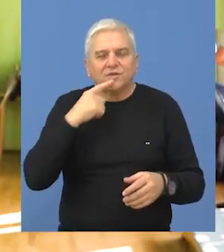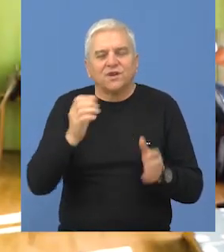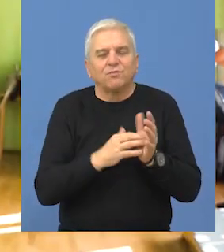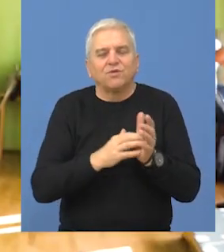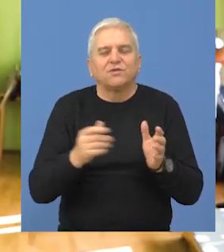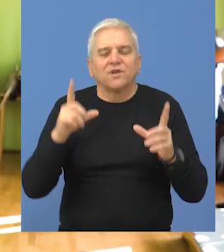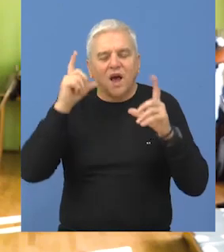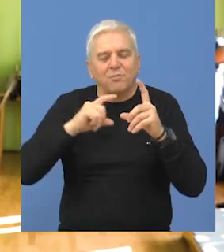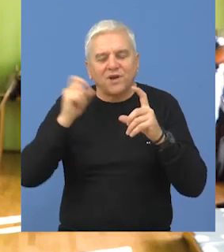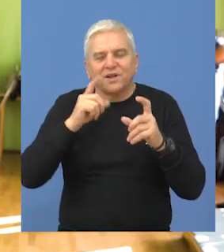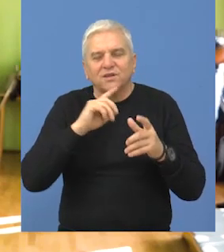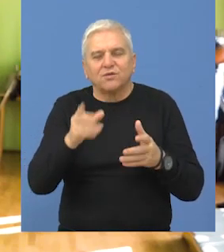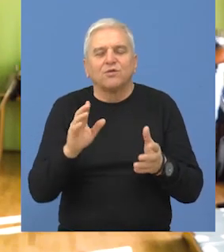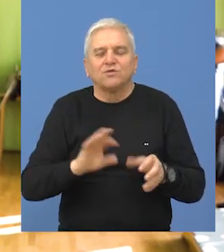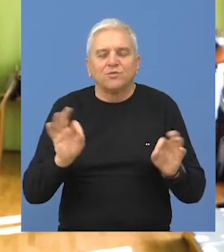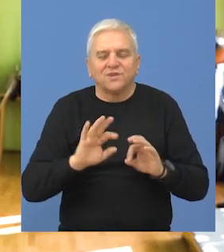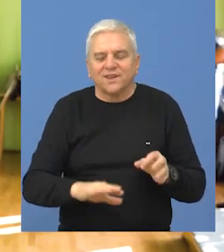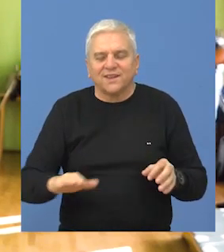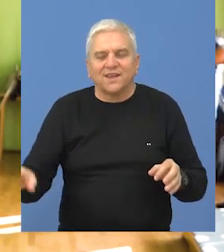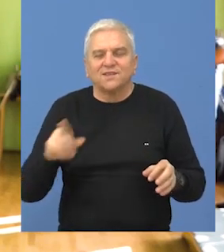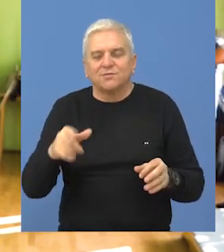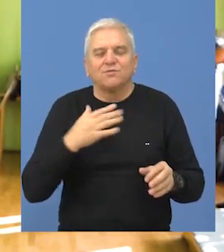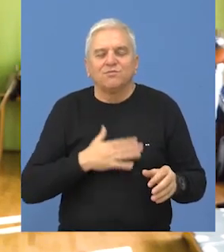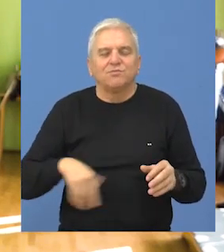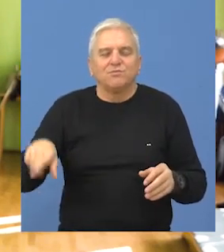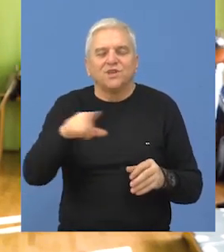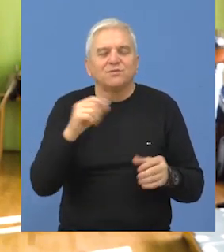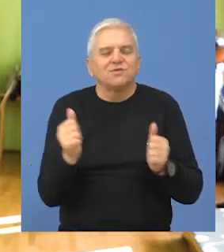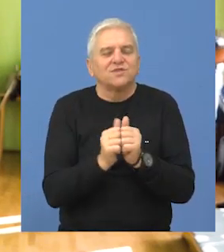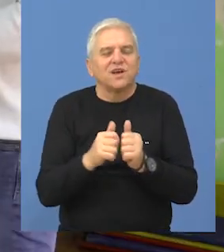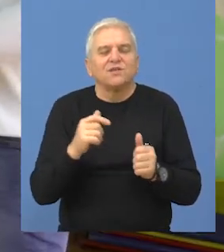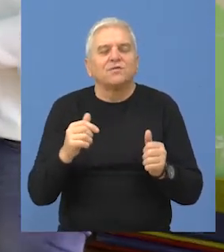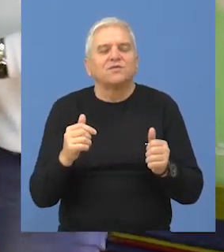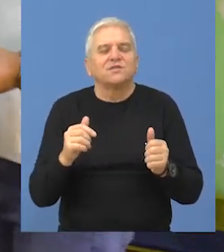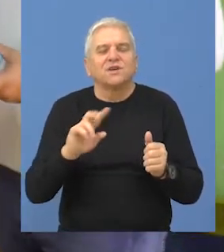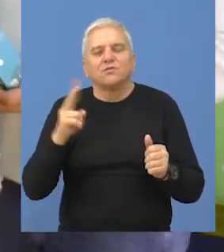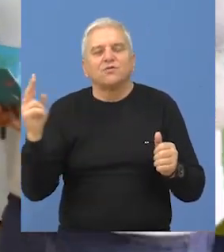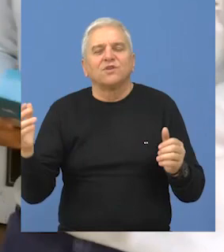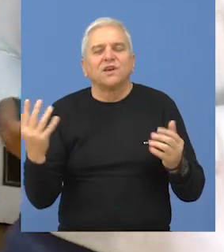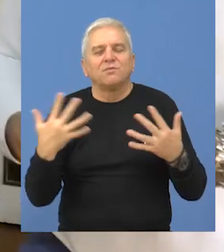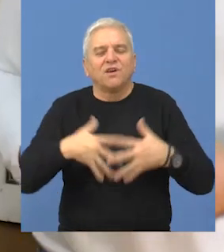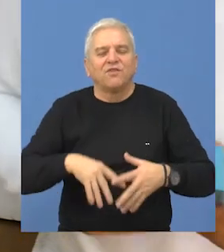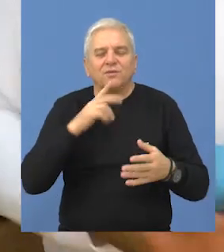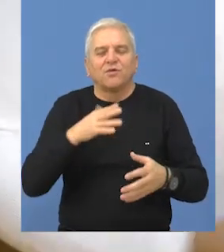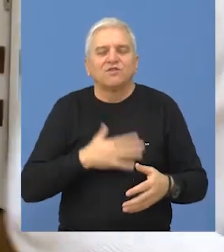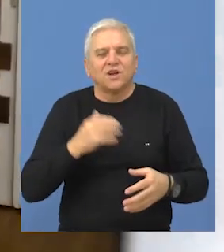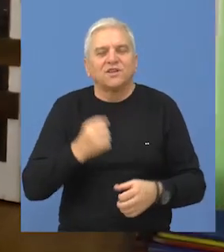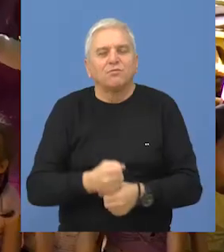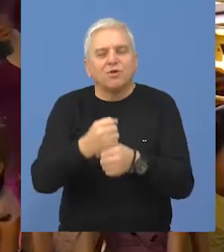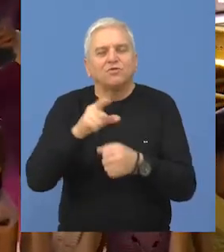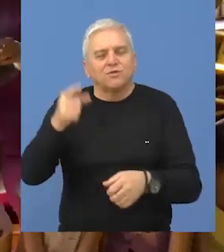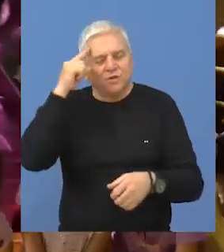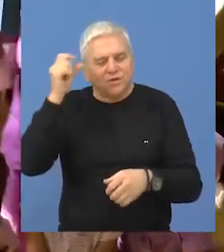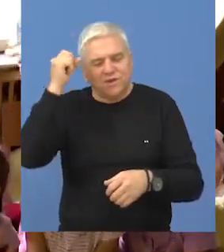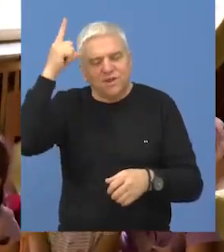žeju i potrebu za fotoaparatima koji su namenjeni deci. Smo tom prilikom u saradnji sa ostalim firmima koji su želeli da podržaju